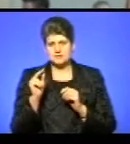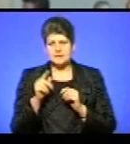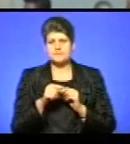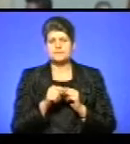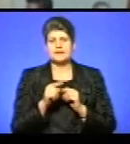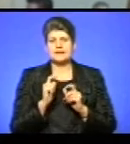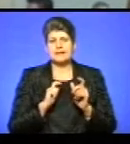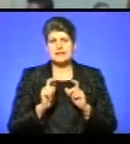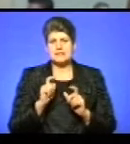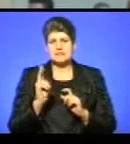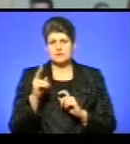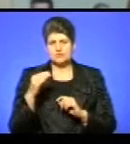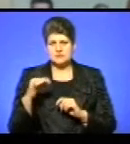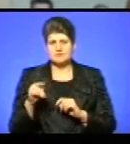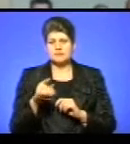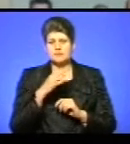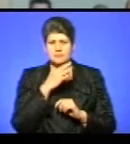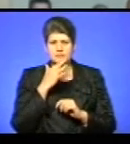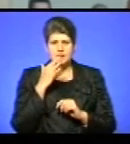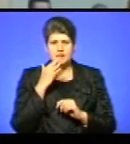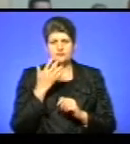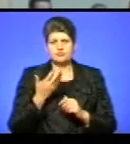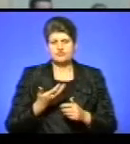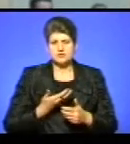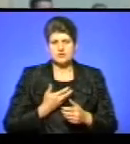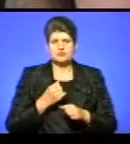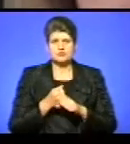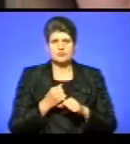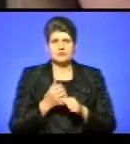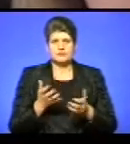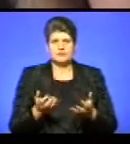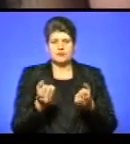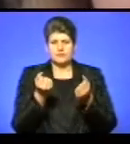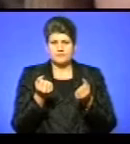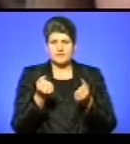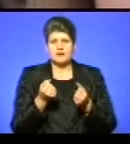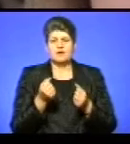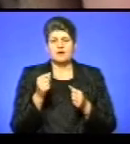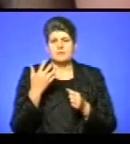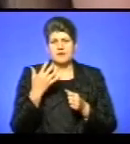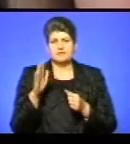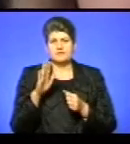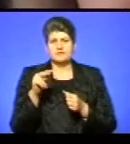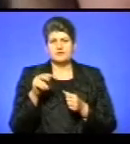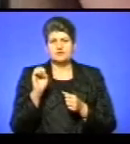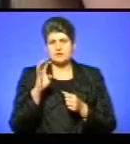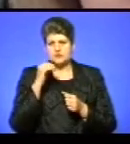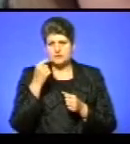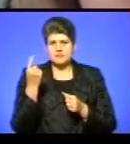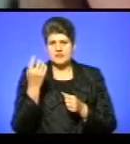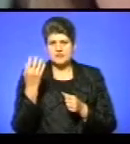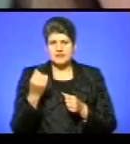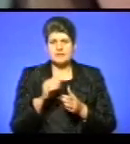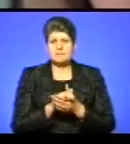тобто він інститутський багато життів вирятував. Загинув 5 вересня 2014 року, в перший день